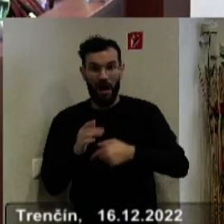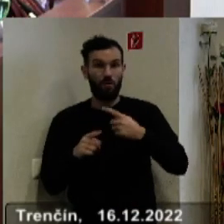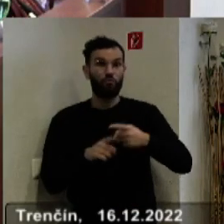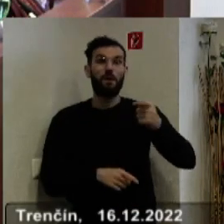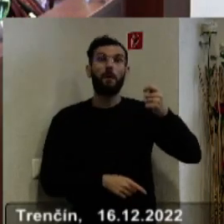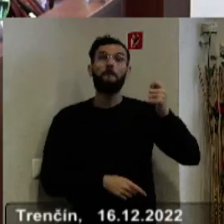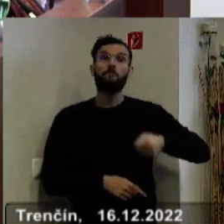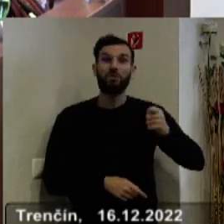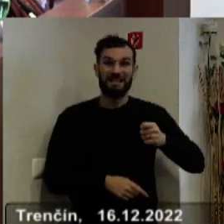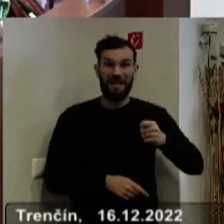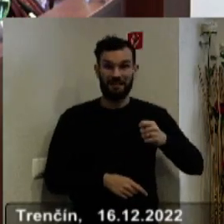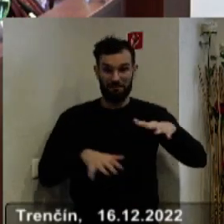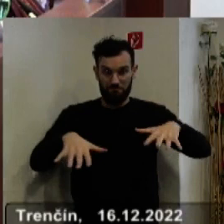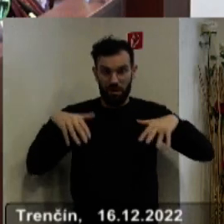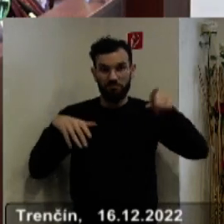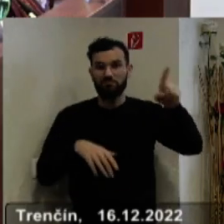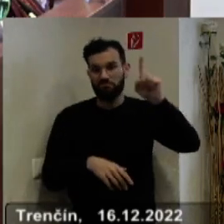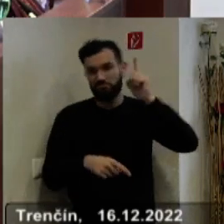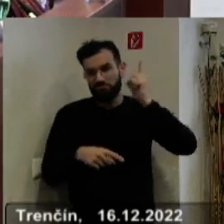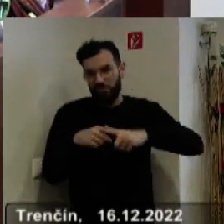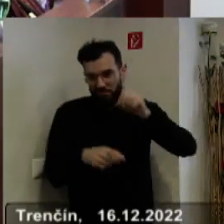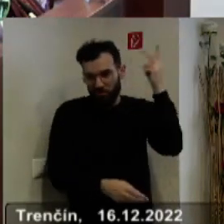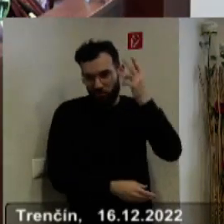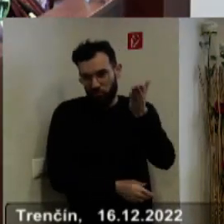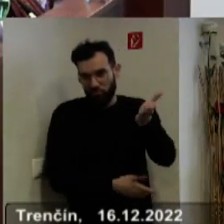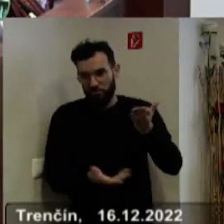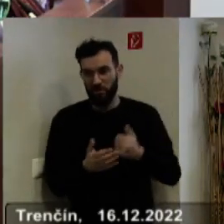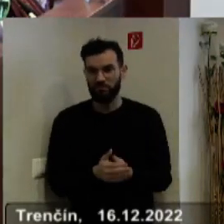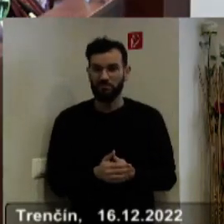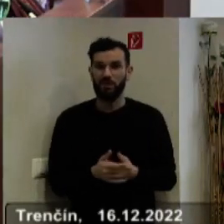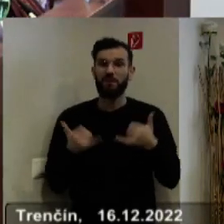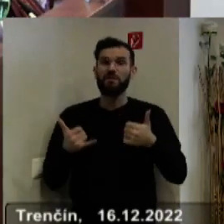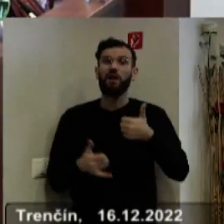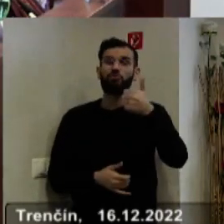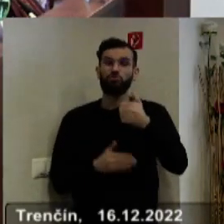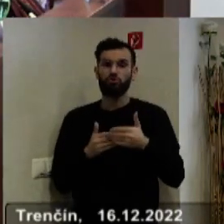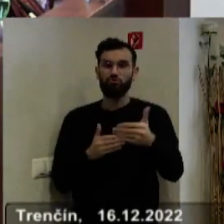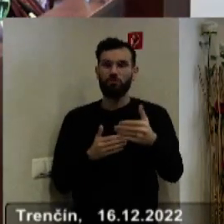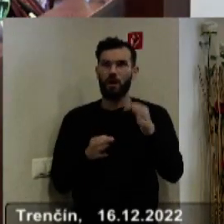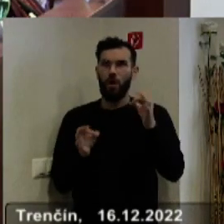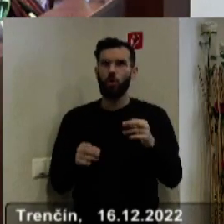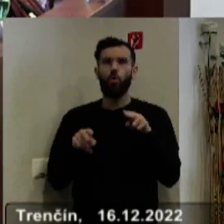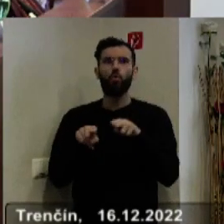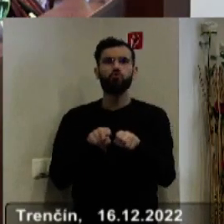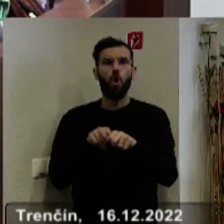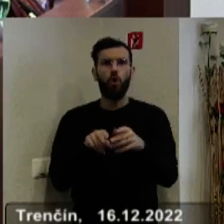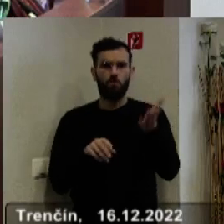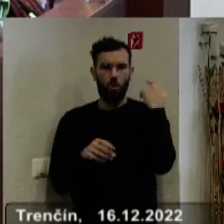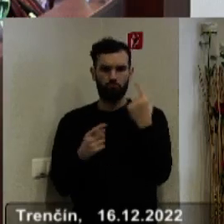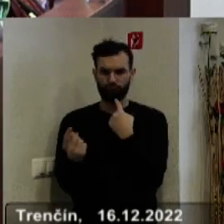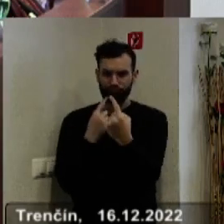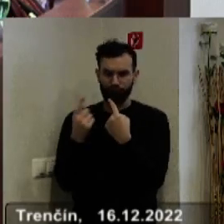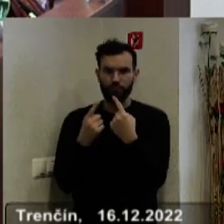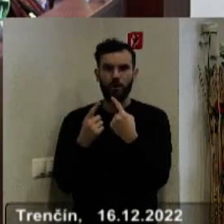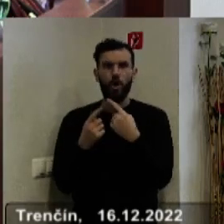parlamentu vieš presne, o čom hovorím. My sme tu tento týždeň, v útorok v tejto sále rokovali ako